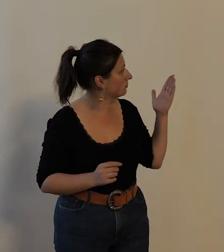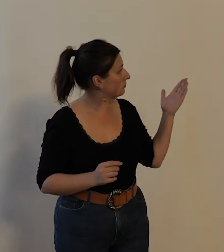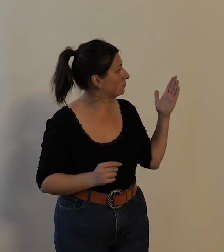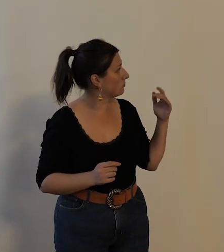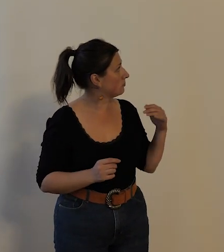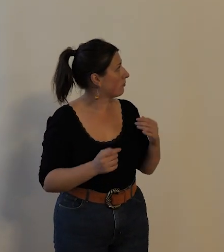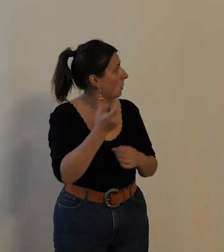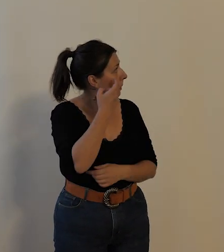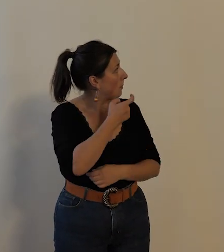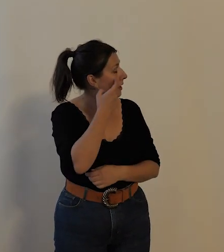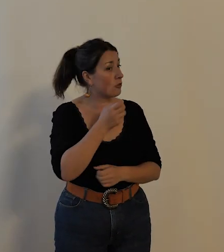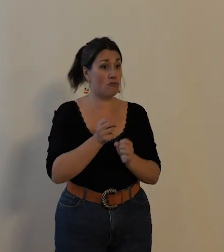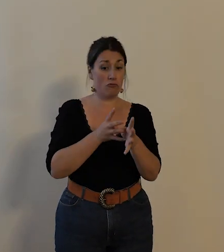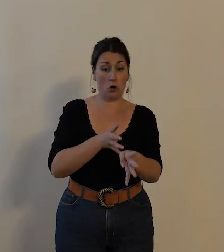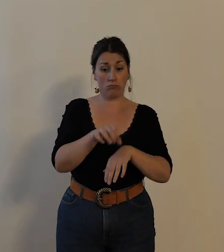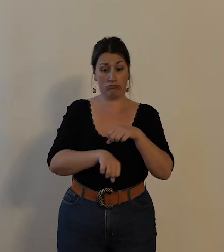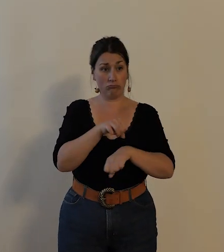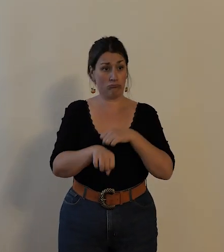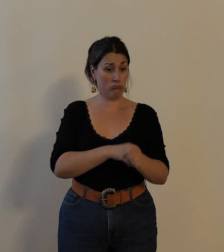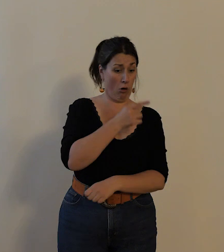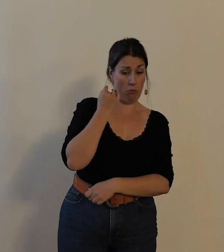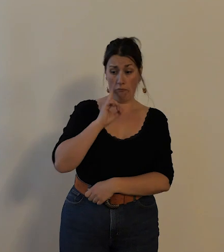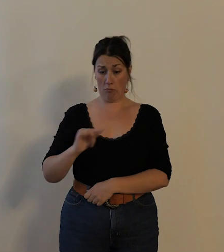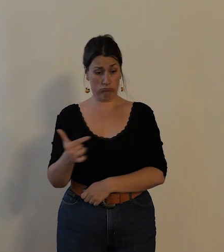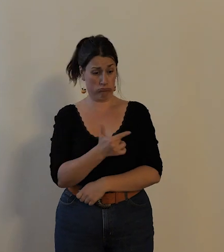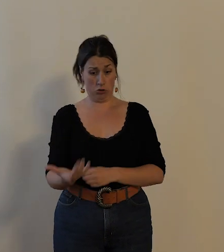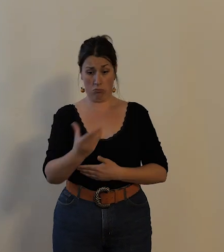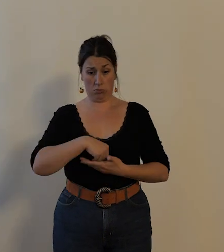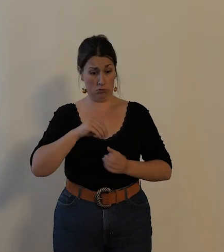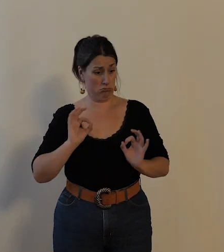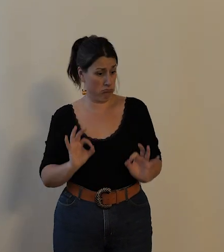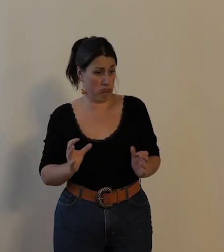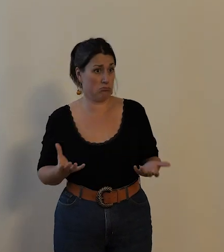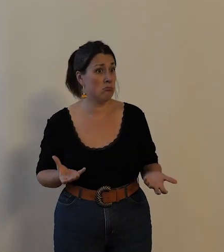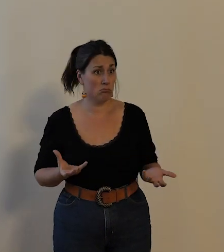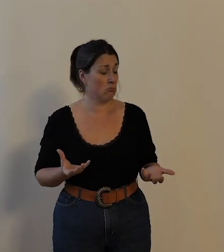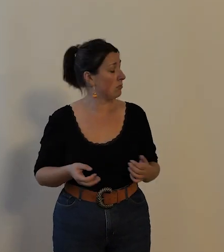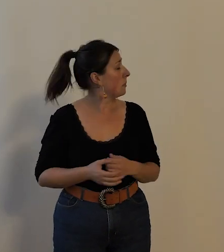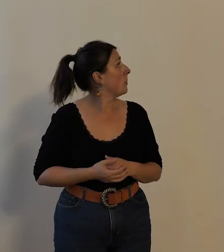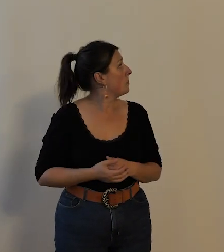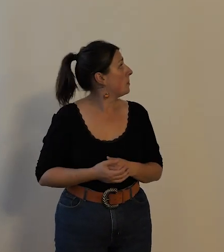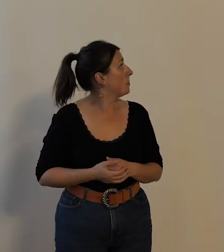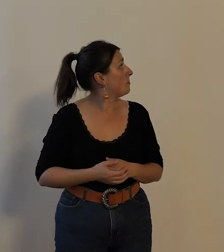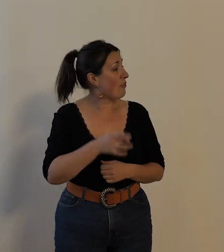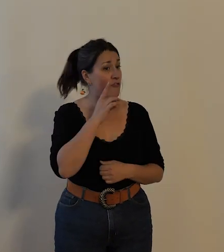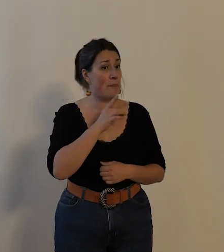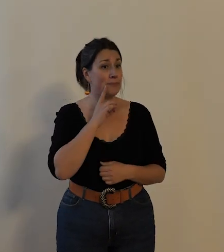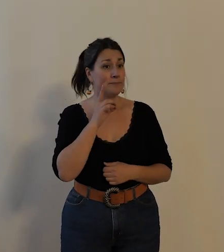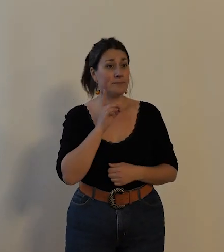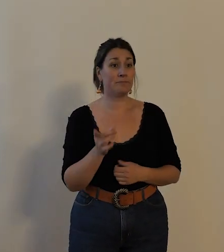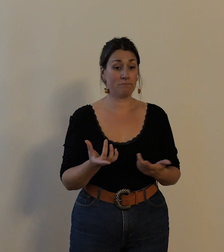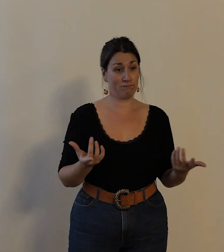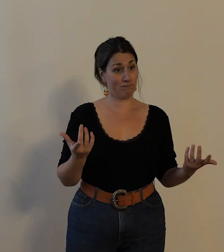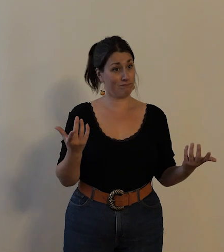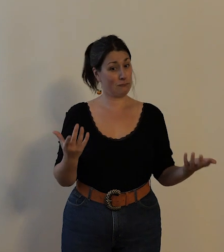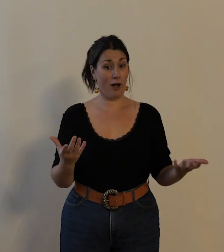que la pratique du vélo elle est partagée tant par les femmes que par les hommes et vous voyez que la femme n'hésite pas à avoir